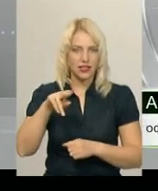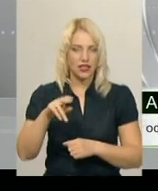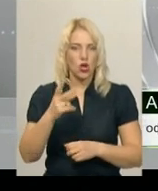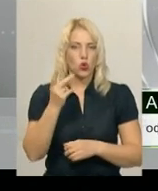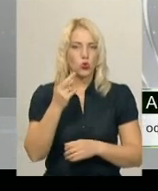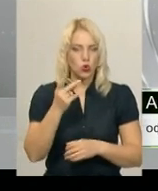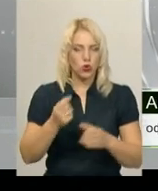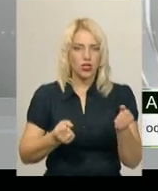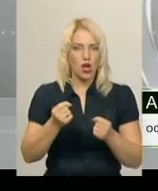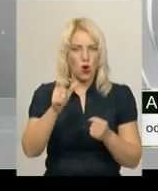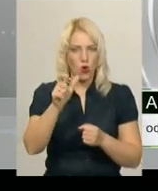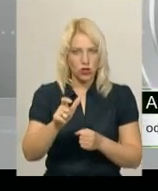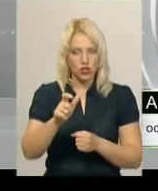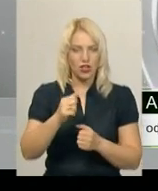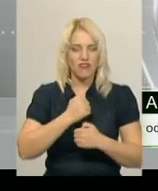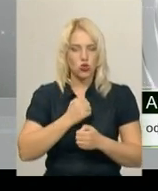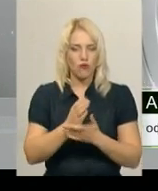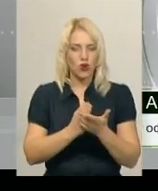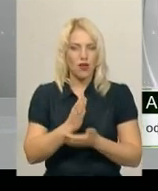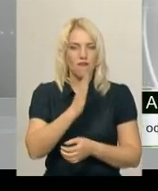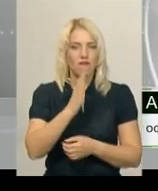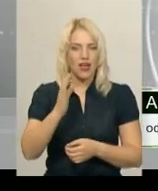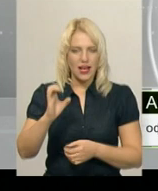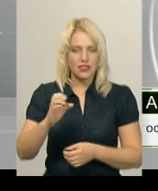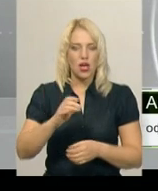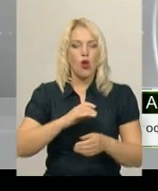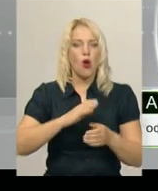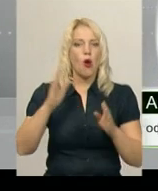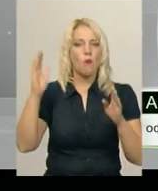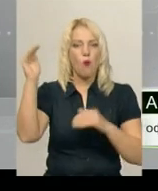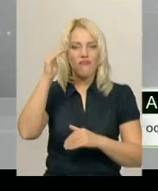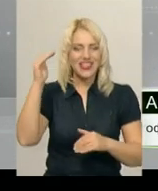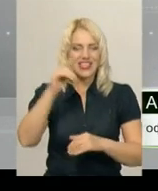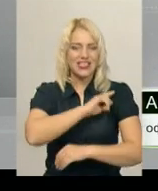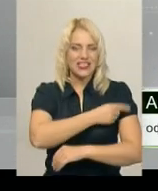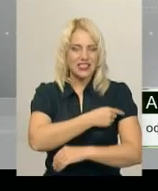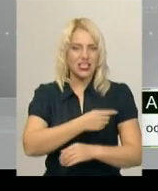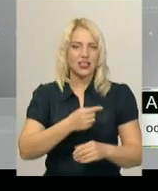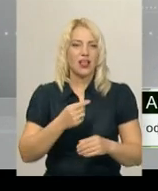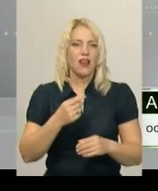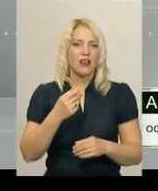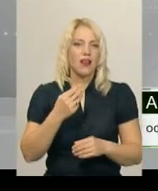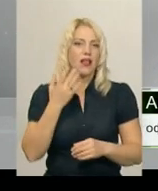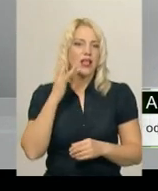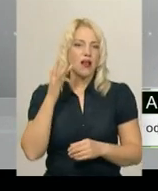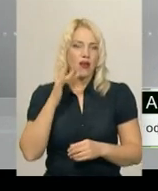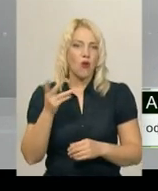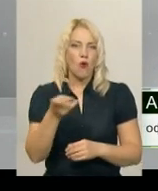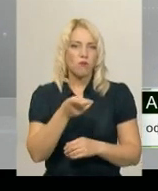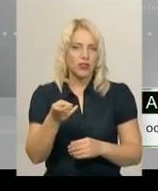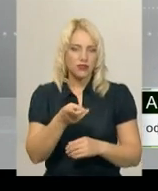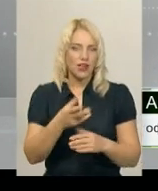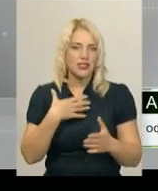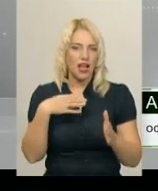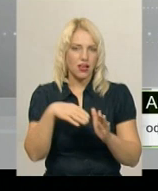льотчик – це військовослужбовець ВВС повітряних сил Національної гвардії штату Каліфорнії, Сполучення Штату Америки. Обидва пілоти